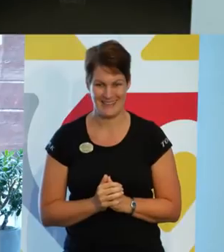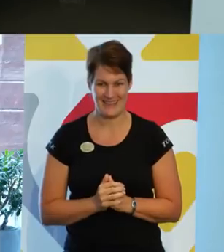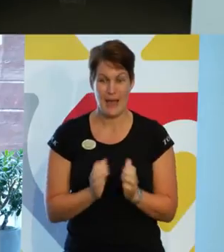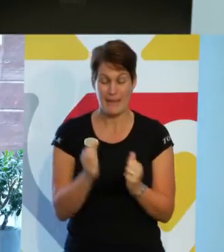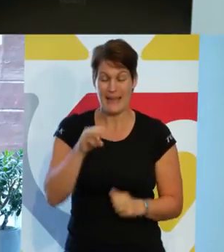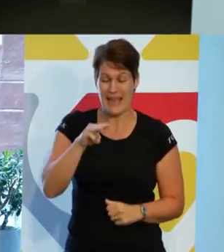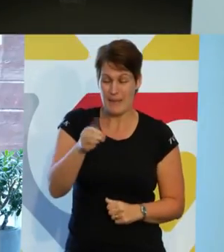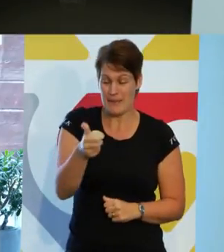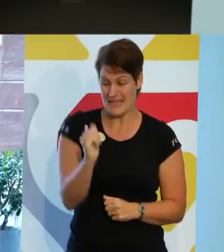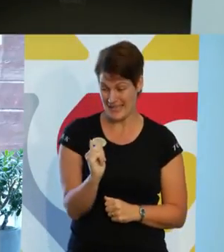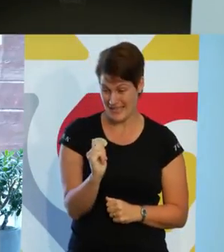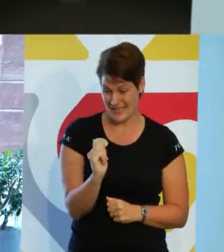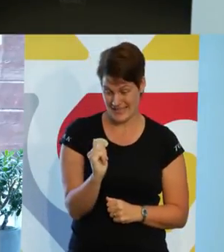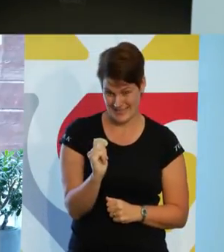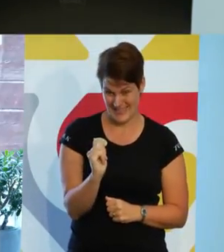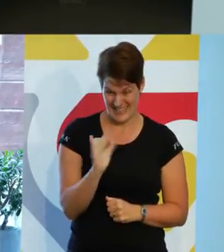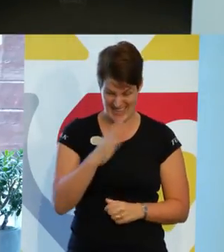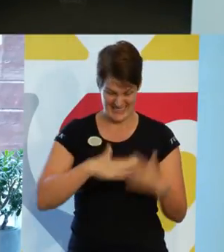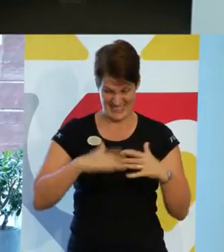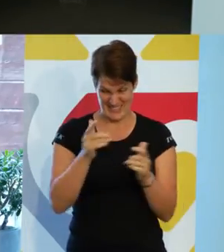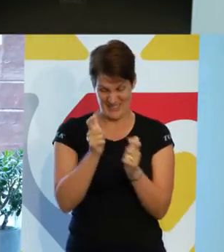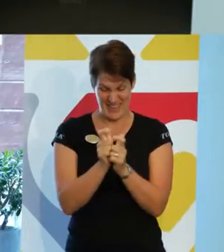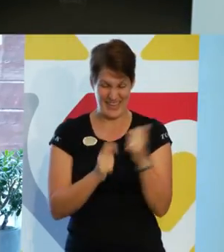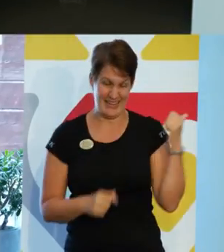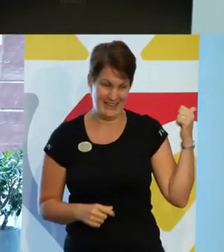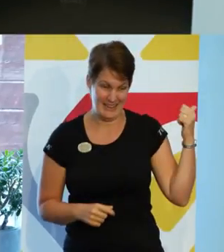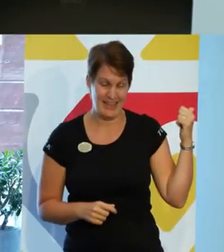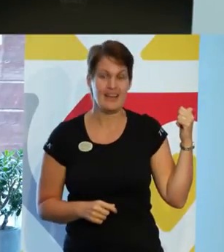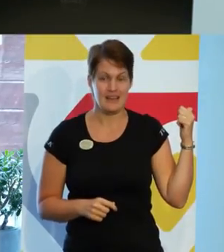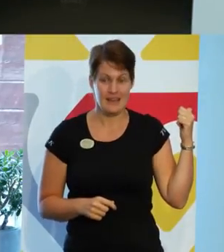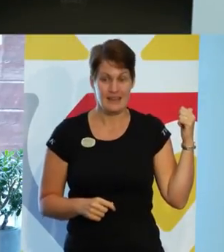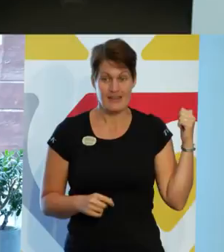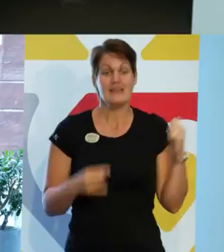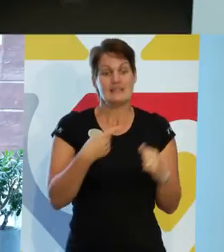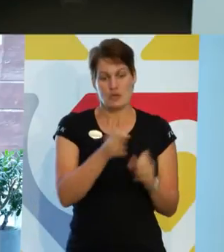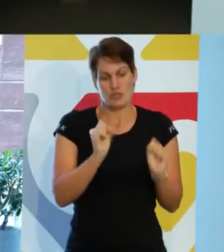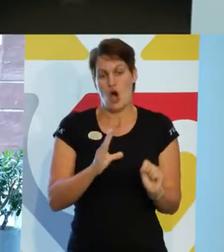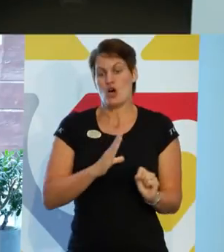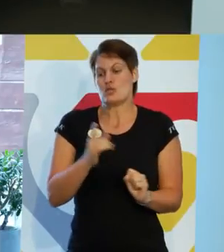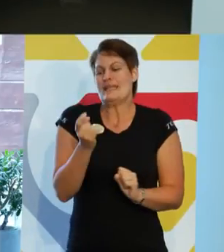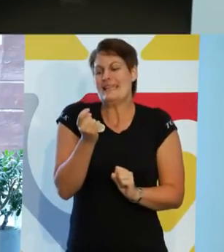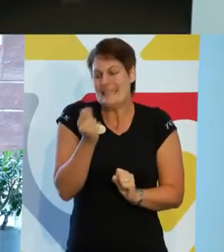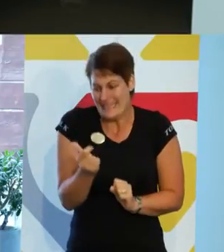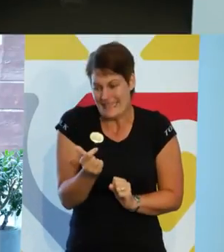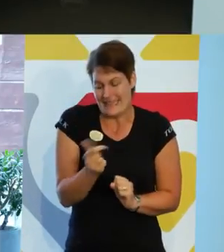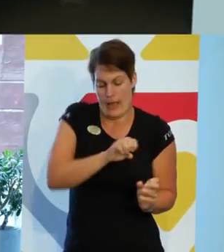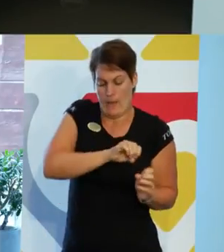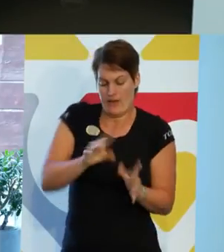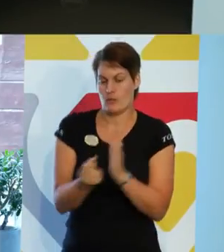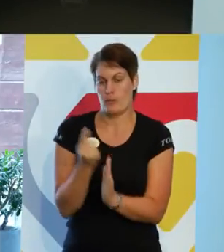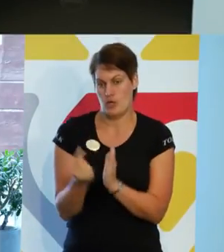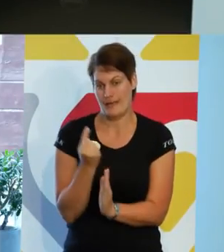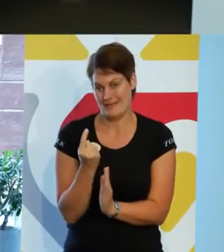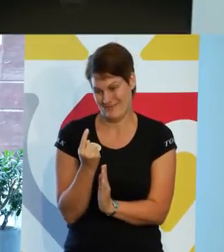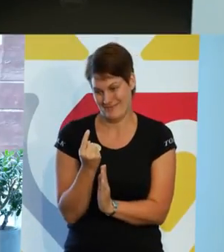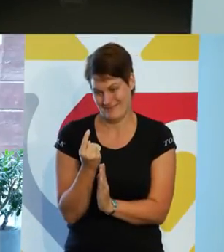NBI, normbevararnas intresseförening. De ska ha ett så litet inflytande som möjligt.